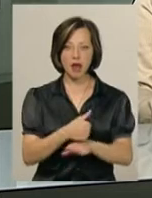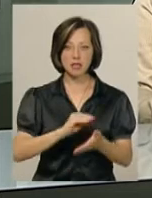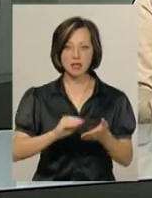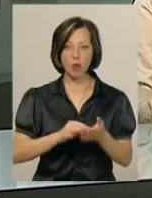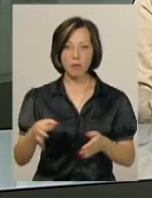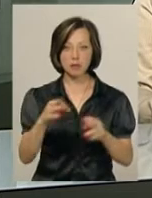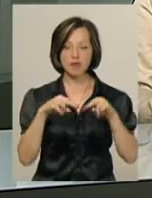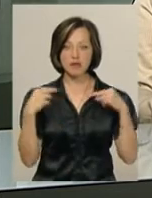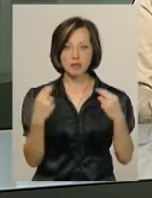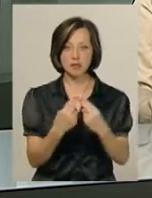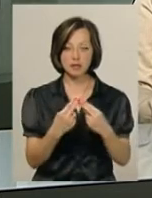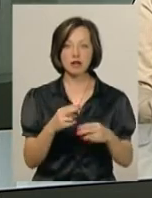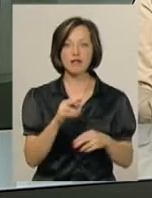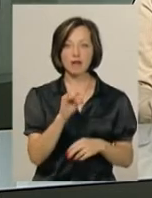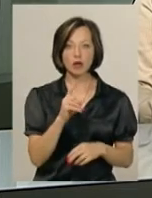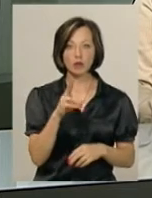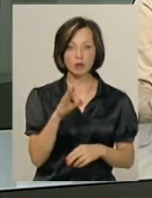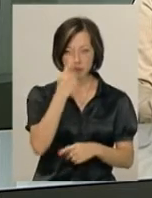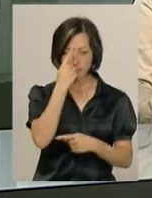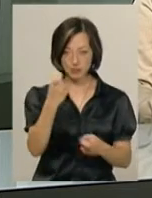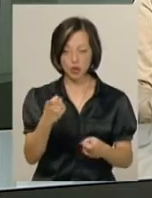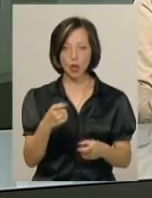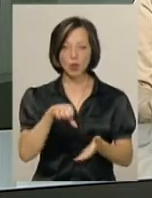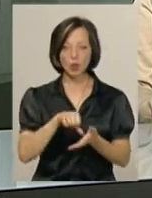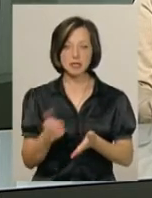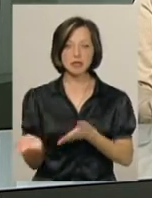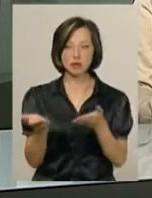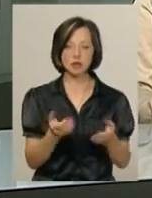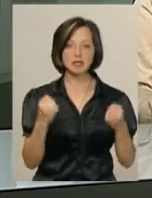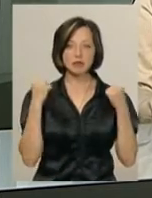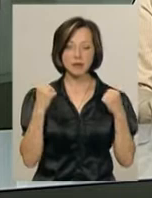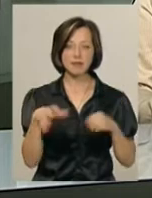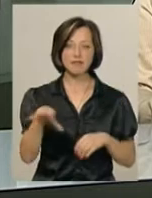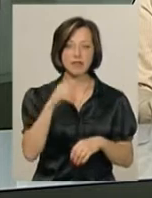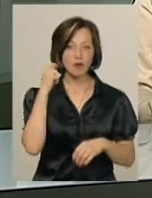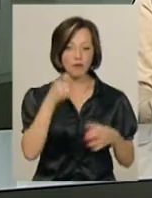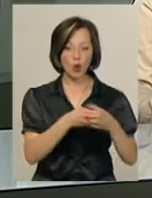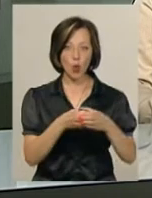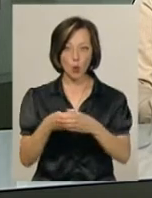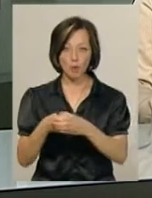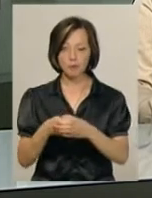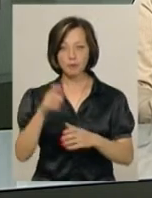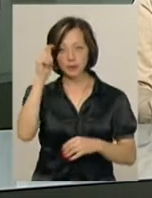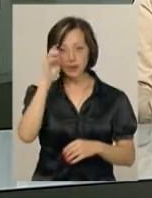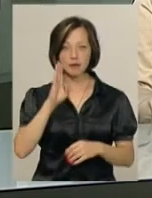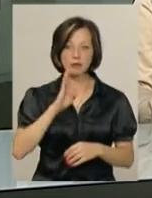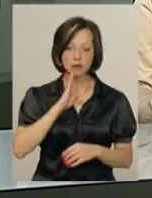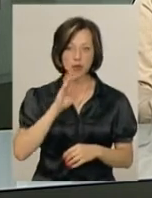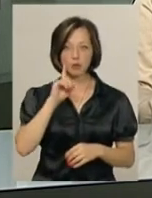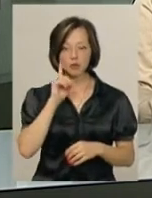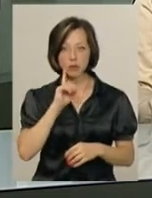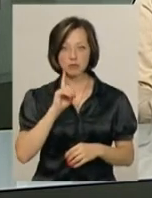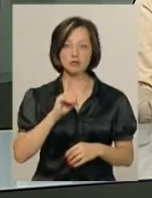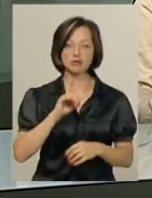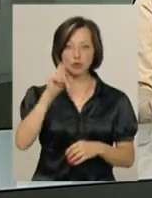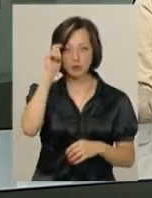федерації пауерліфтингу Сергій Франков повідомляє, до участі запросили спортсменів усіх вікових груп – юнаків та дівчат, юніорів та